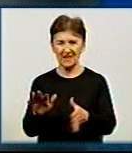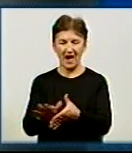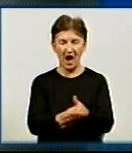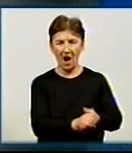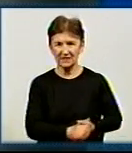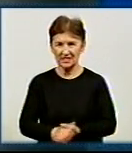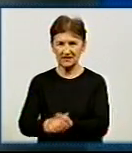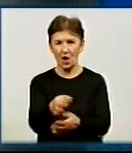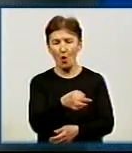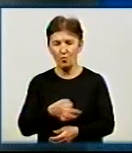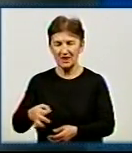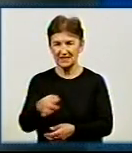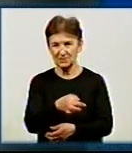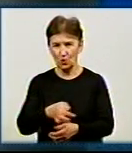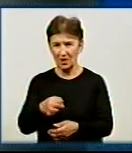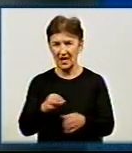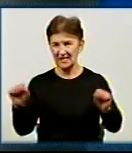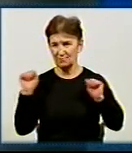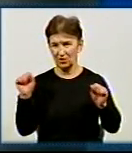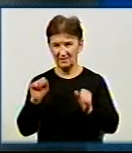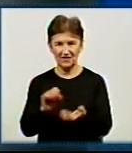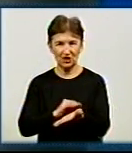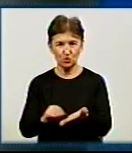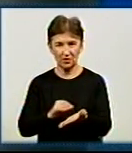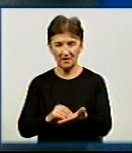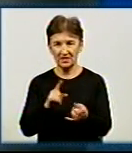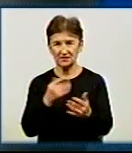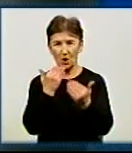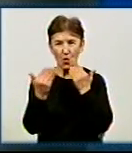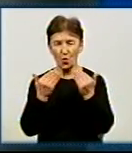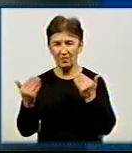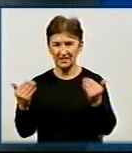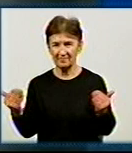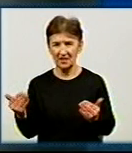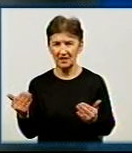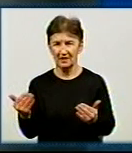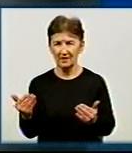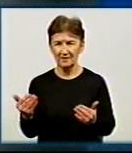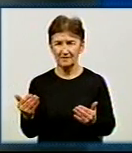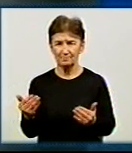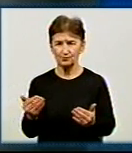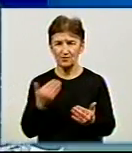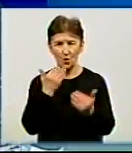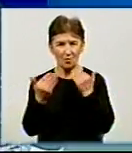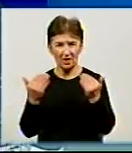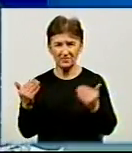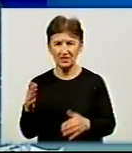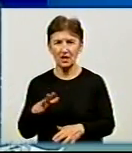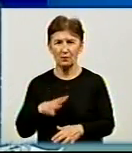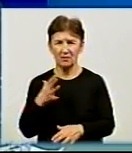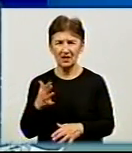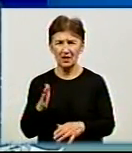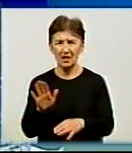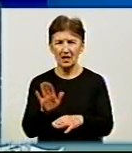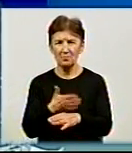Обласної організації асоціації спортивних журналістів провести опитування, я сказав, що не було проблем, опитування було. Опитування було між